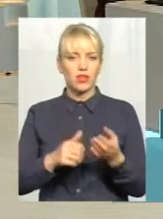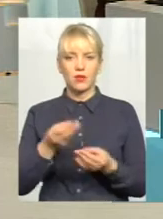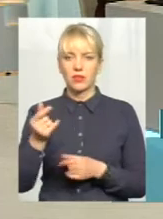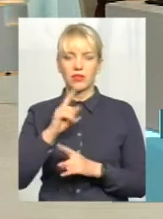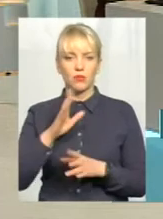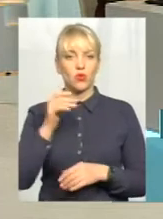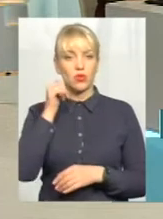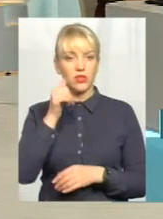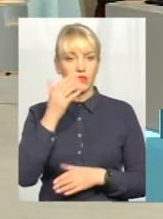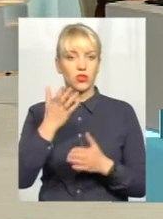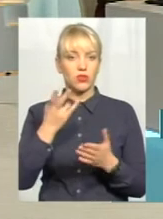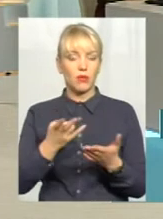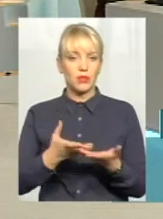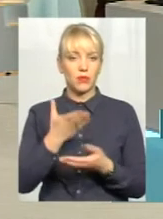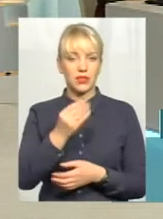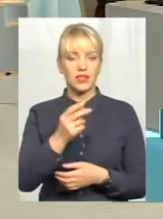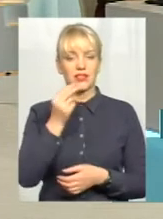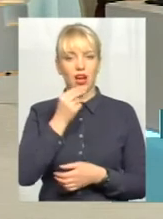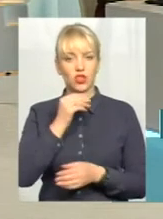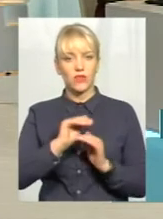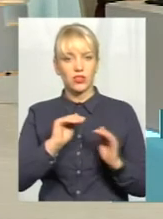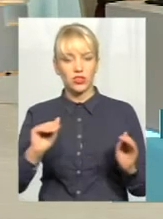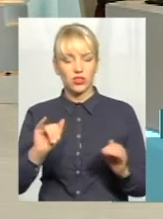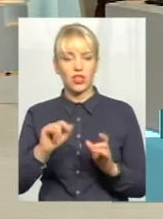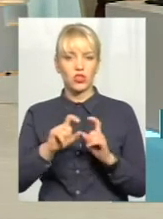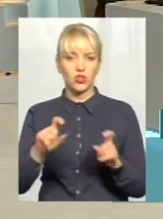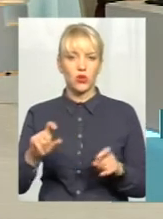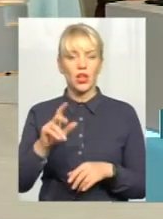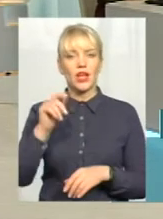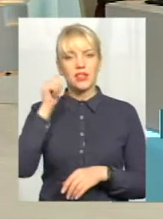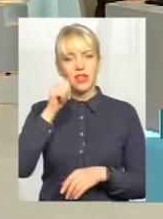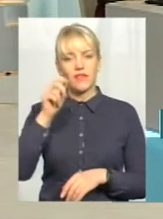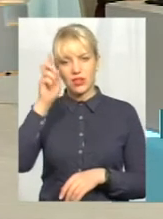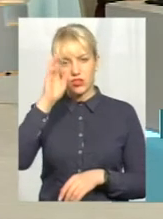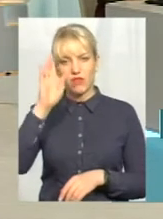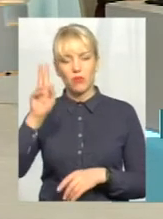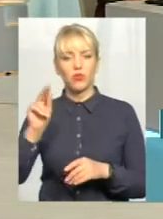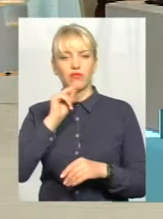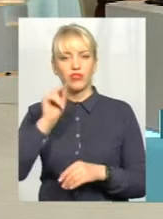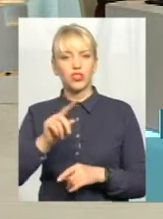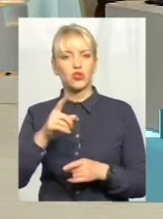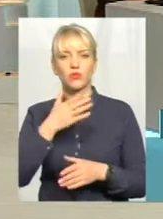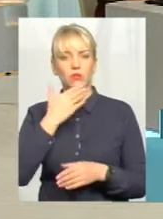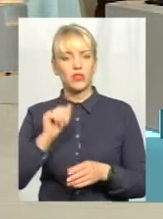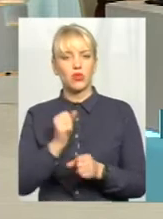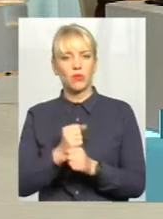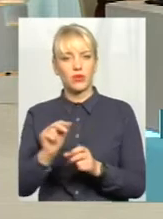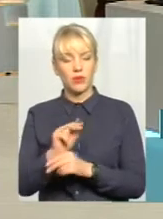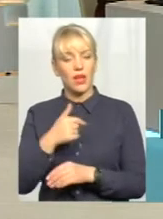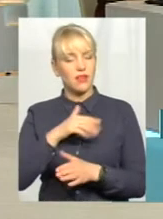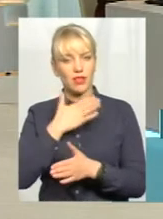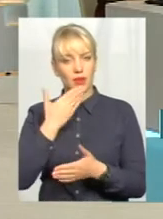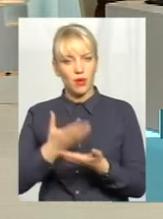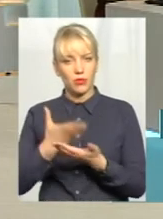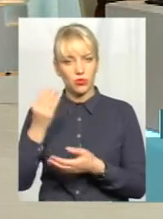заплатити за харчування дітей в школі чи за ремонт, то влада буде і держава винна. Чому вона не зробила цей ремонт? Я не плачу податки, але мені,